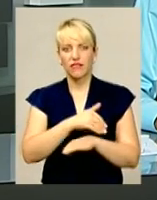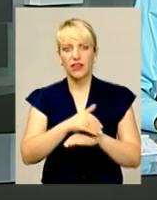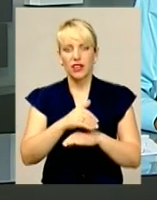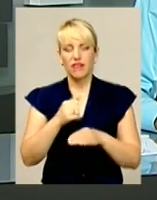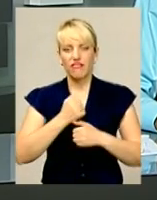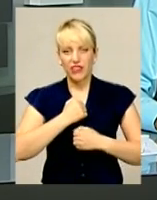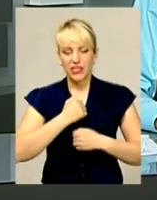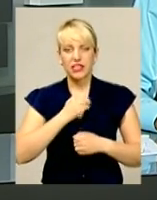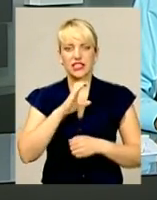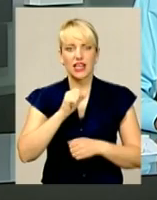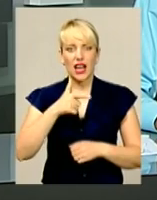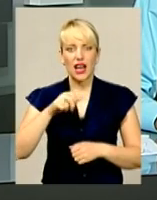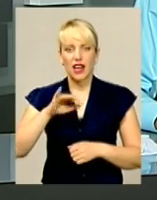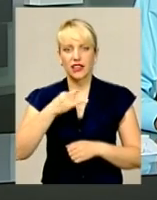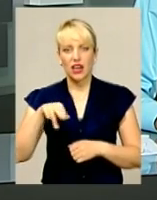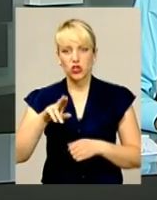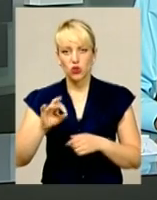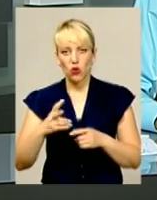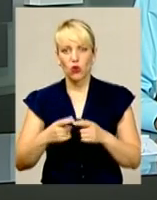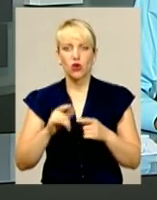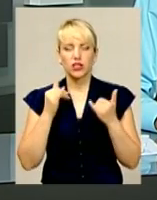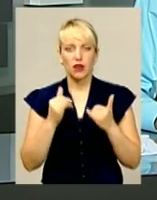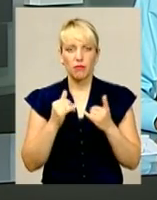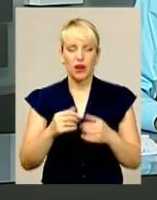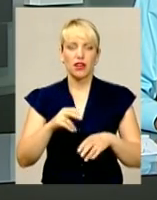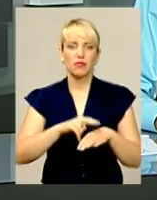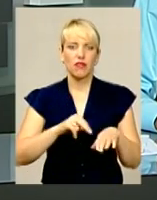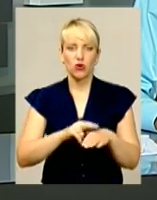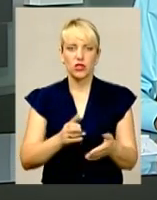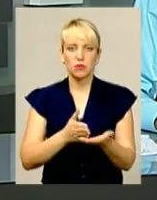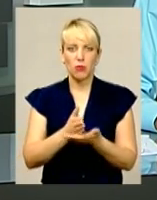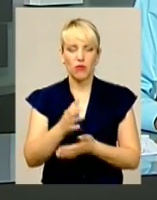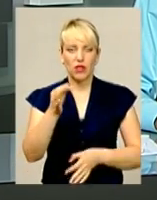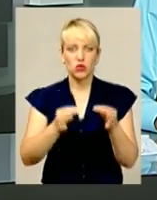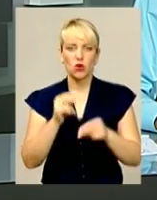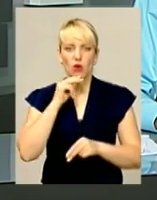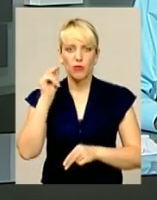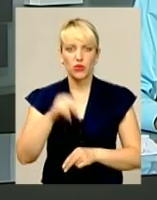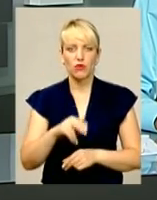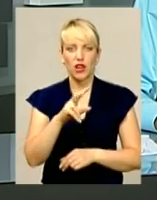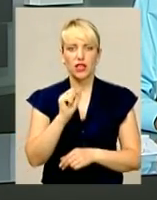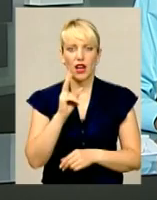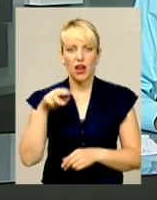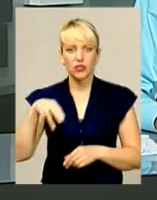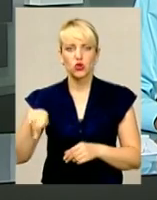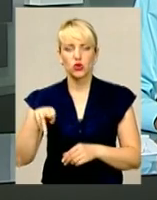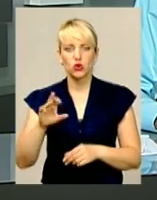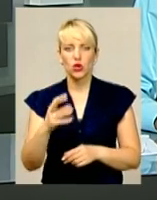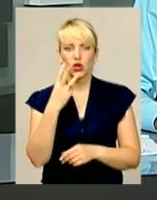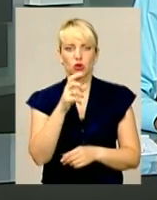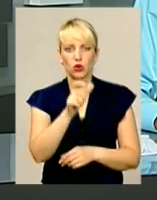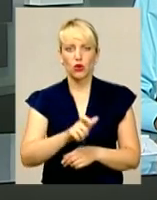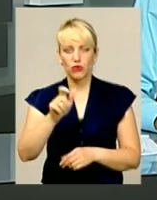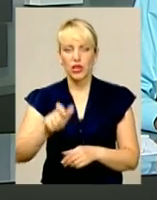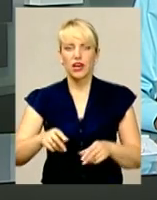Сагайдачного. Наразі правоохоронці спрямували до Славутського міськрайонного суду обвинувальний акт щодо усіх трьох фігурантів